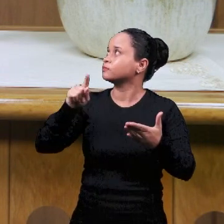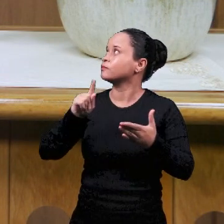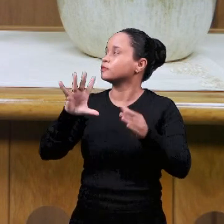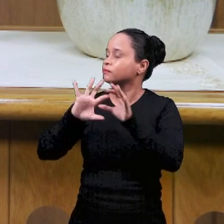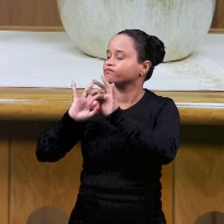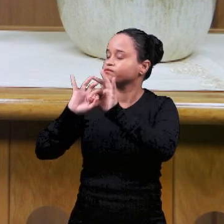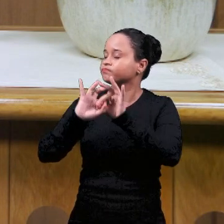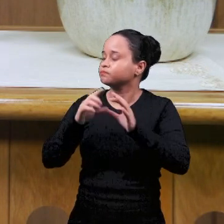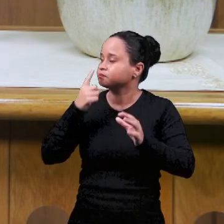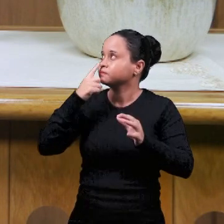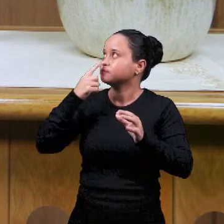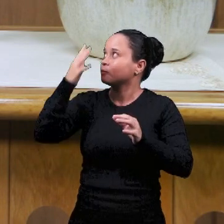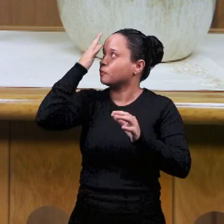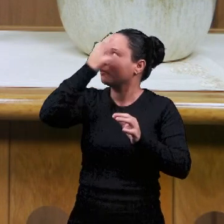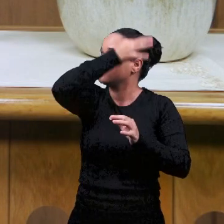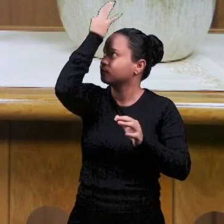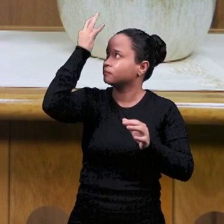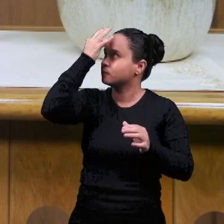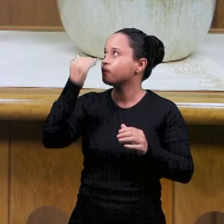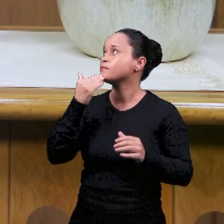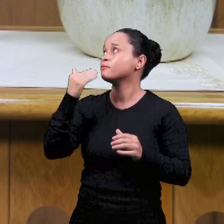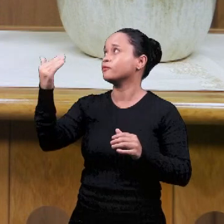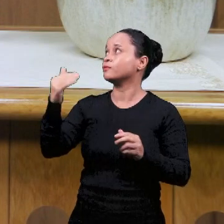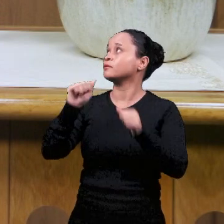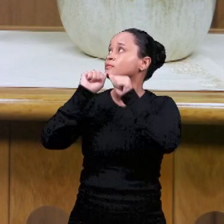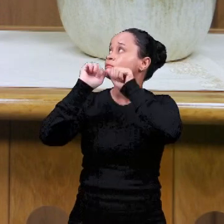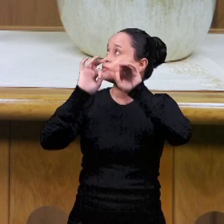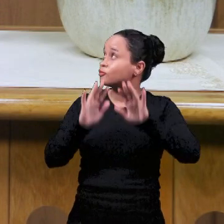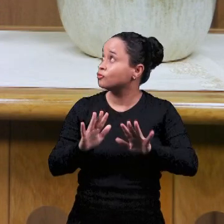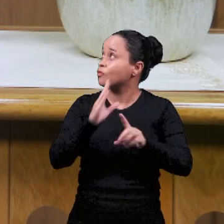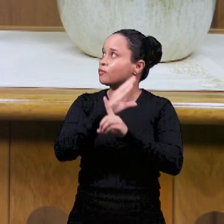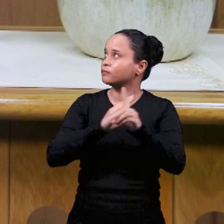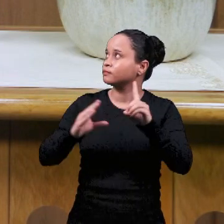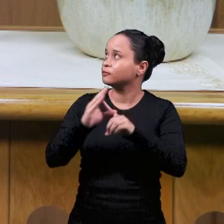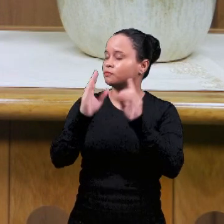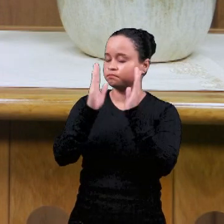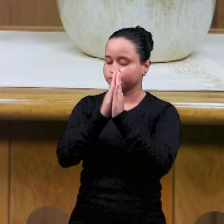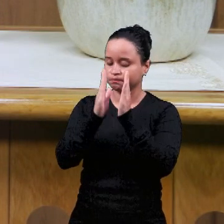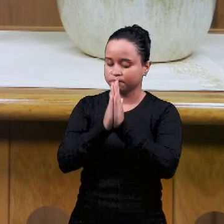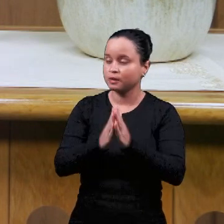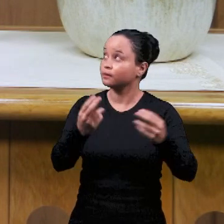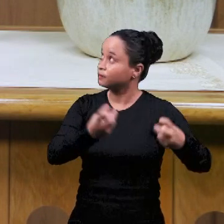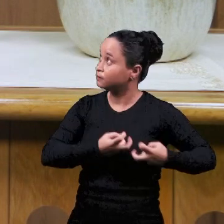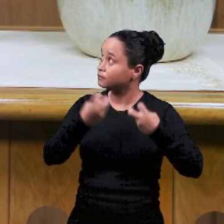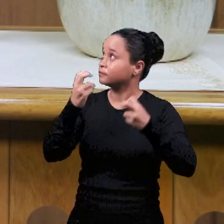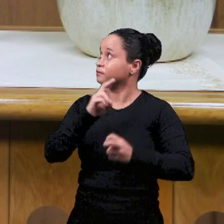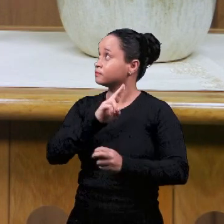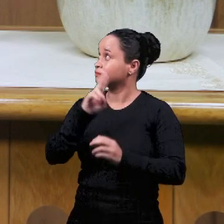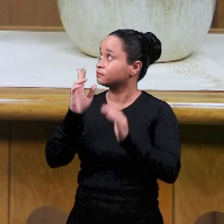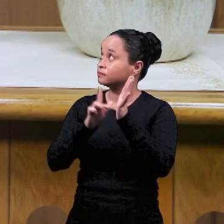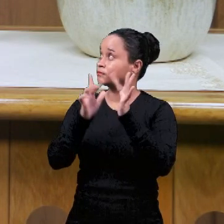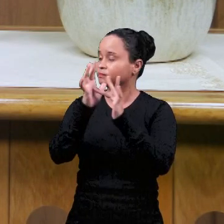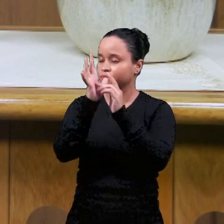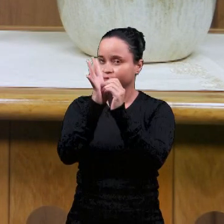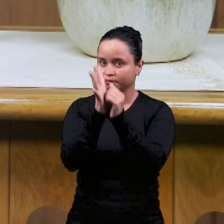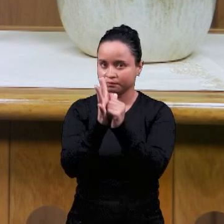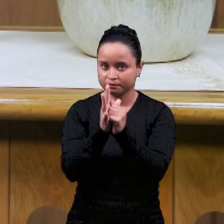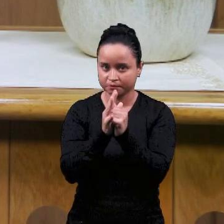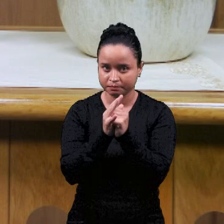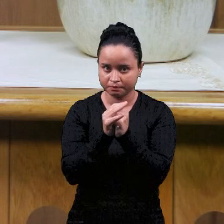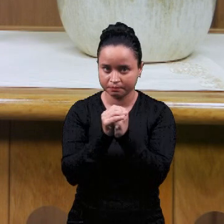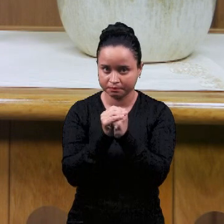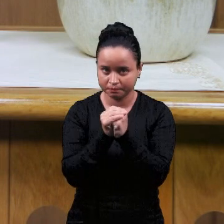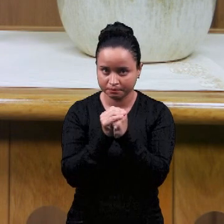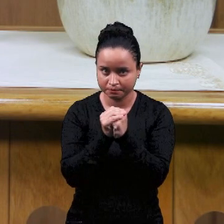будучи омыты кровью Иисуса, мы имеем полноту общения с Духом Своим Святым. Мы просим, благослови нас во имя Иисуса, мы молимся, Отец.